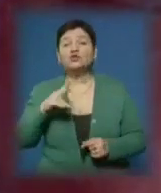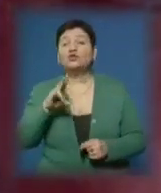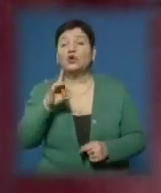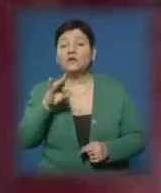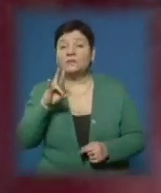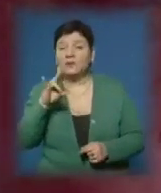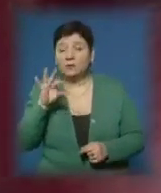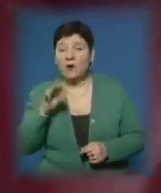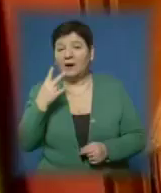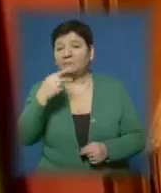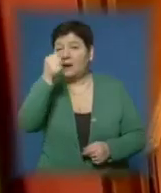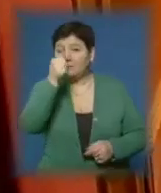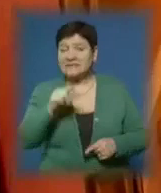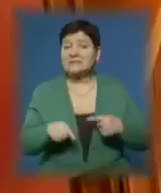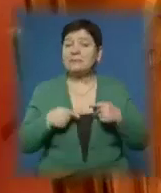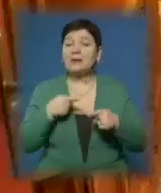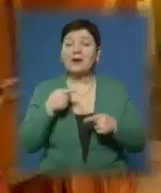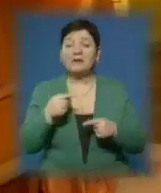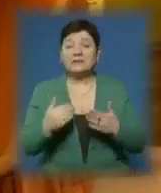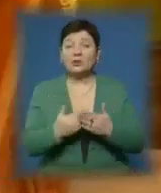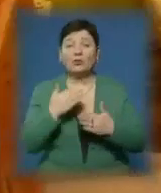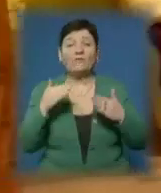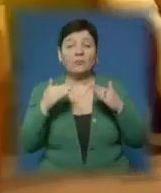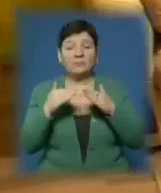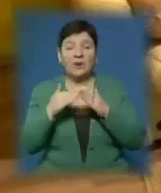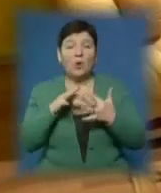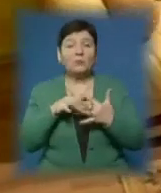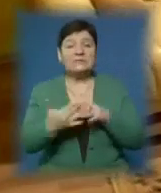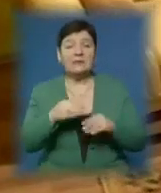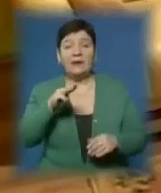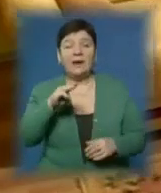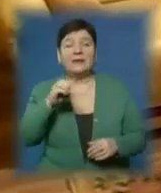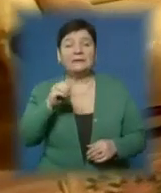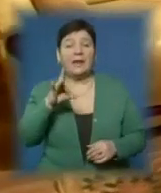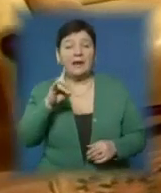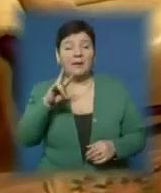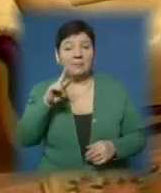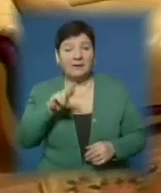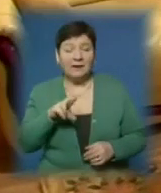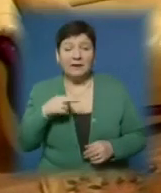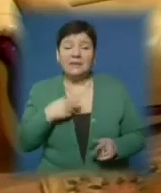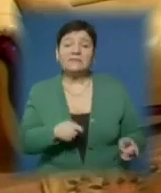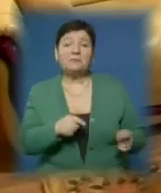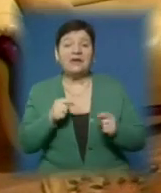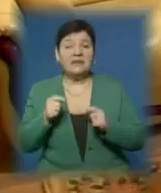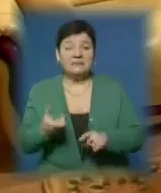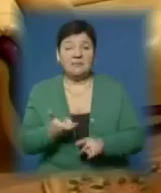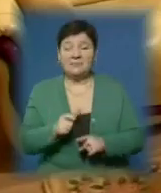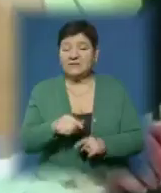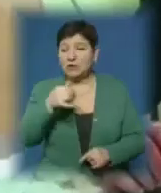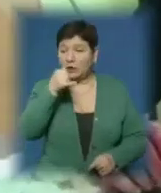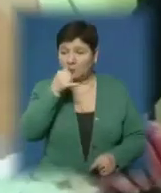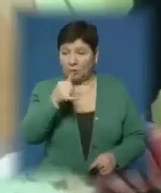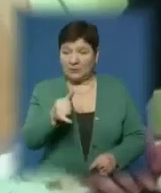А два місяці тому перебрались до новозбудованого мікрорайону у селі Теребля. Кажуть, зволікати із переїздом більше не могли.